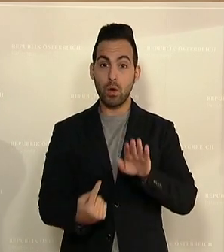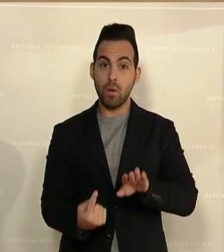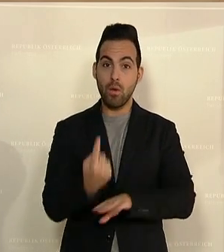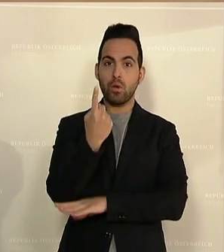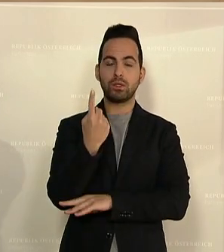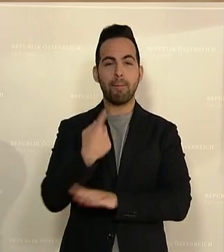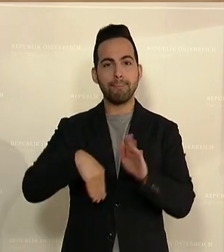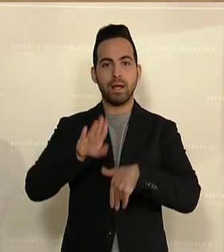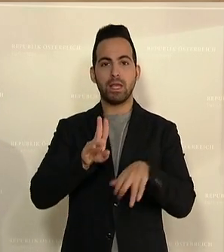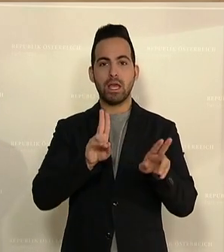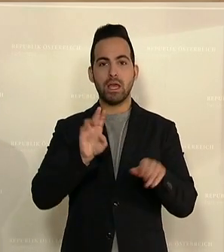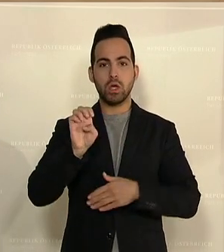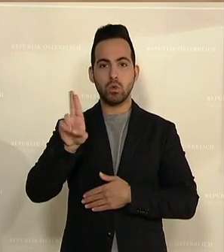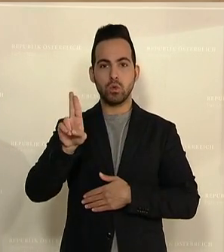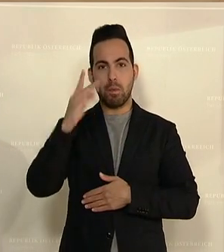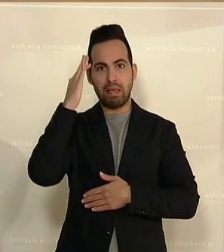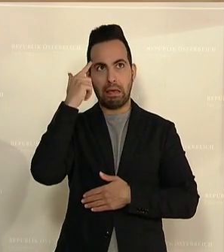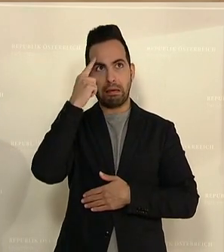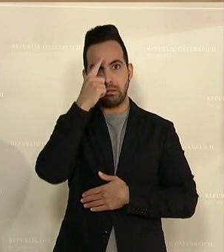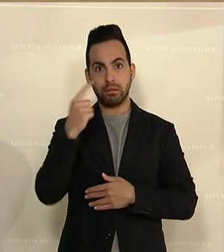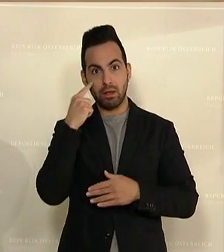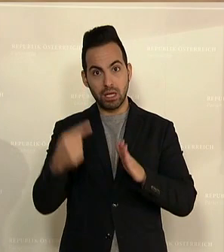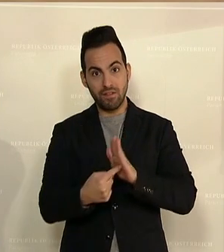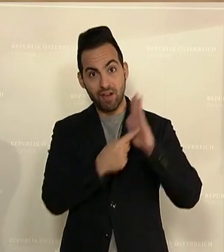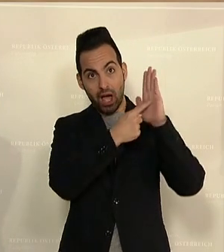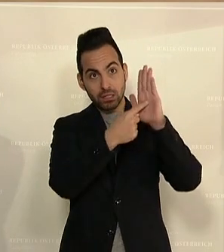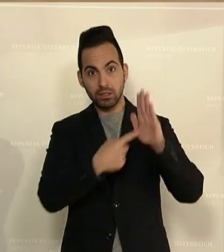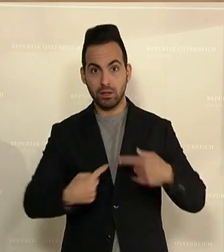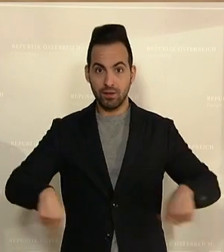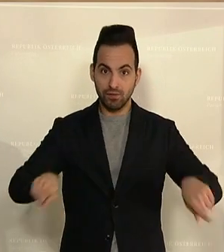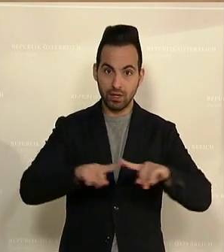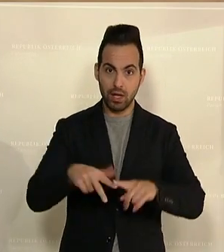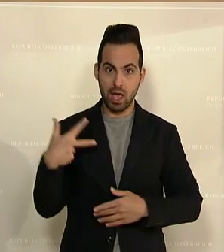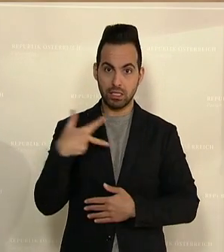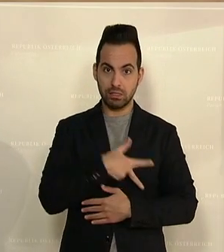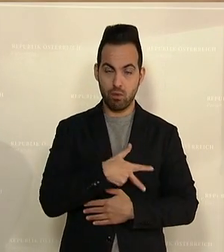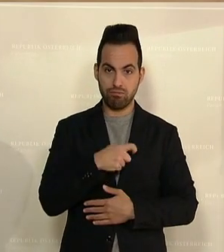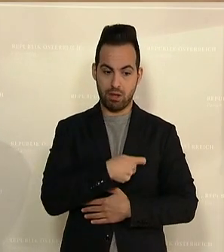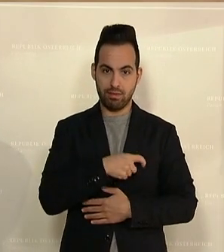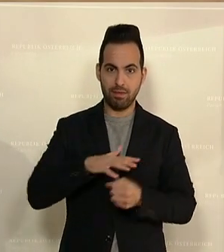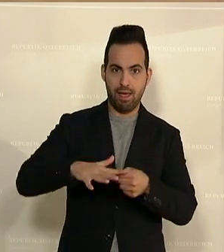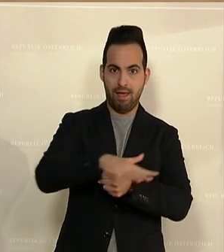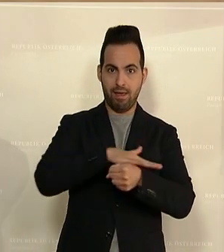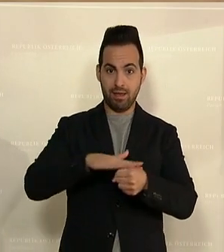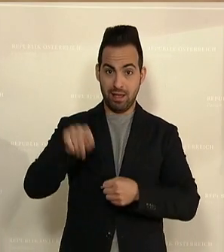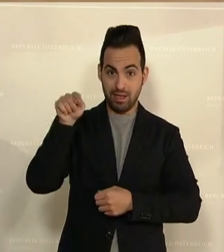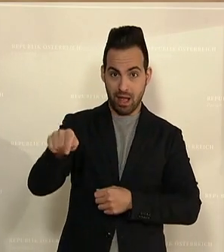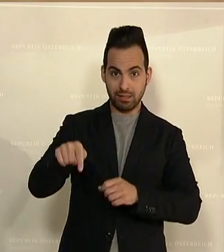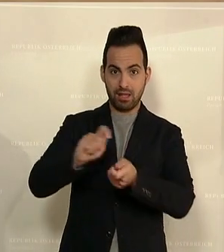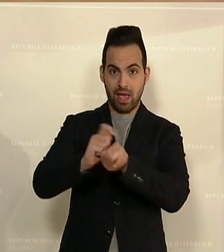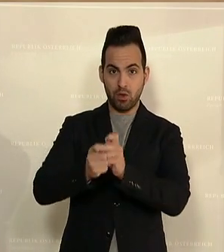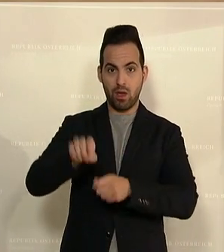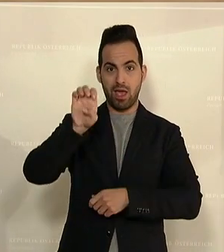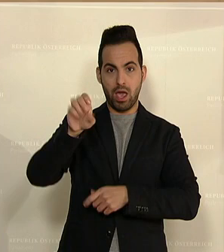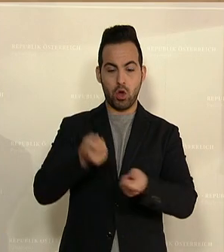EU-rechtlichen Bedenken darauf hin. Also mit uns, mit der sozialdemokratischen Fraktion, wird es diese Änderung des